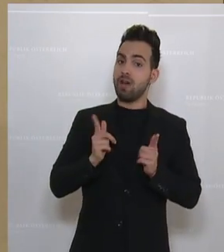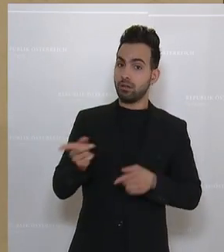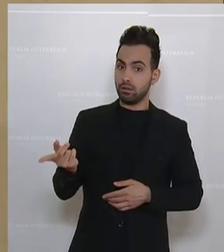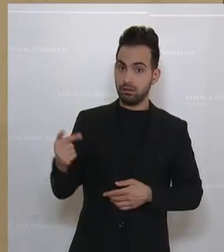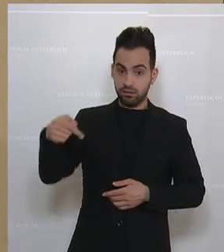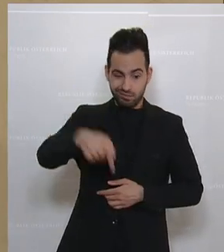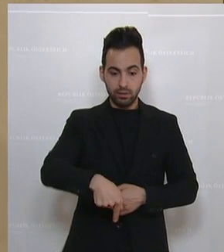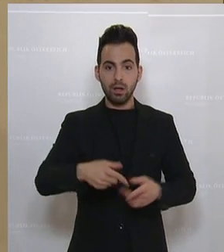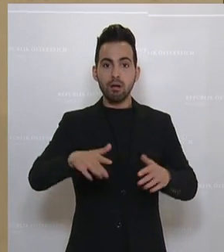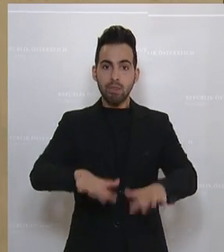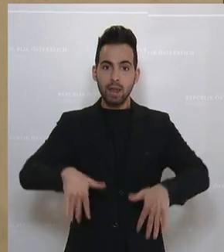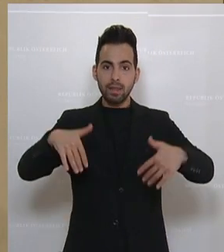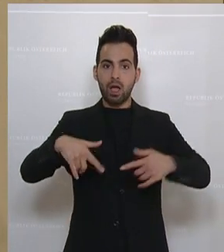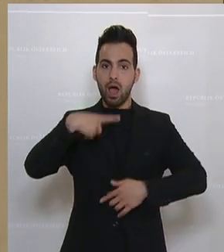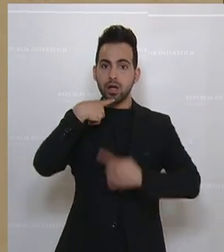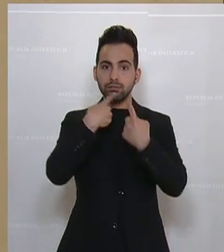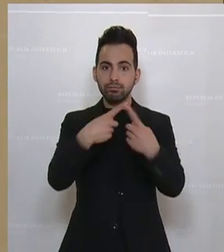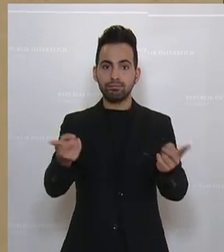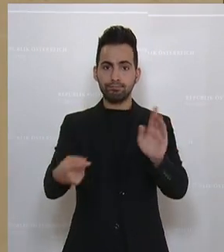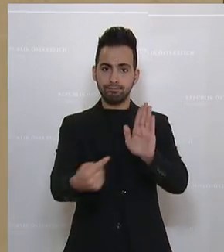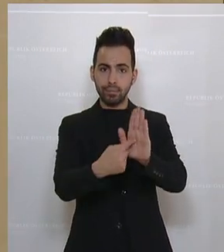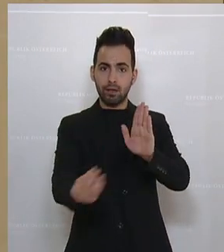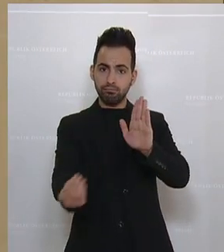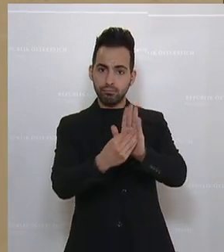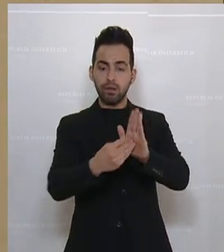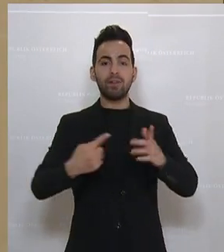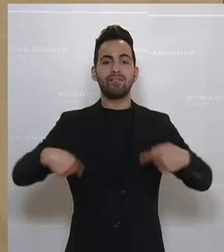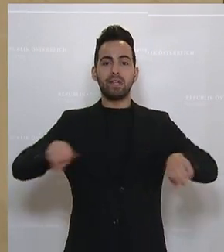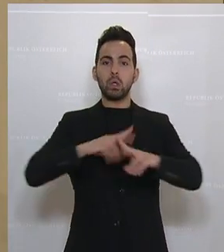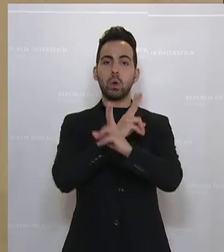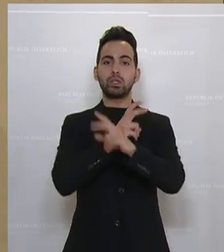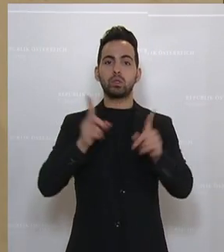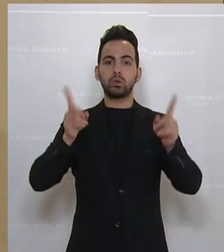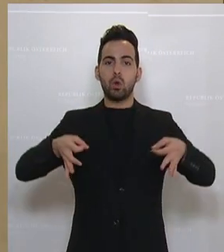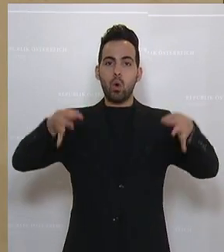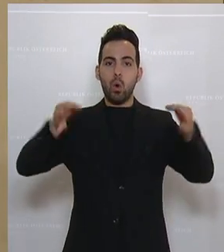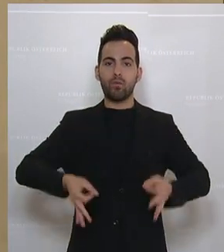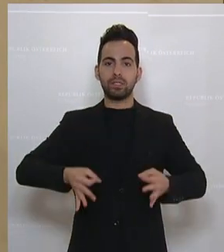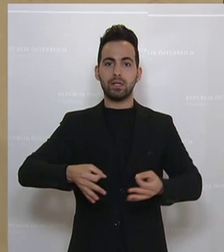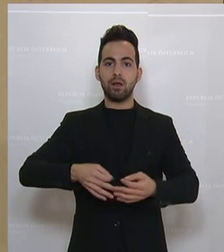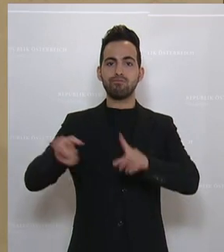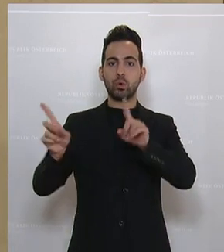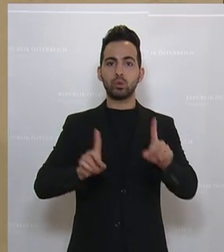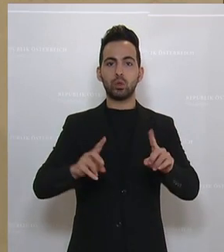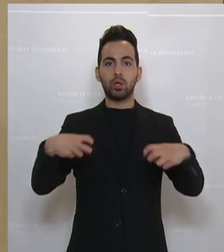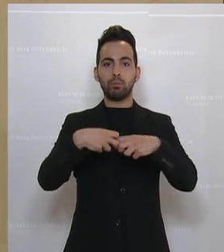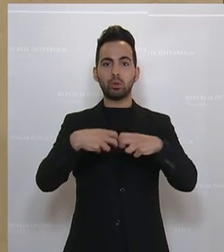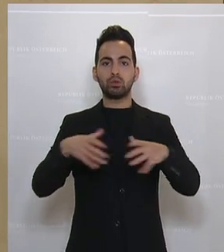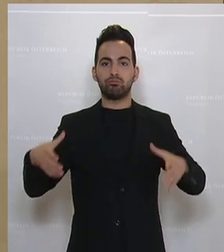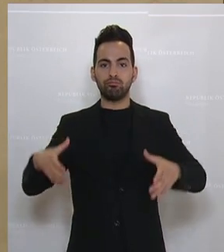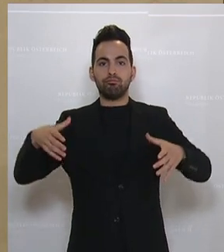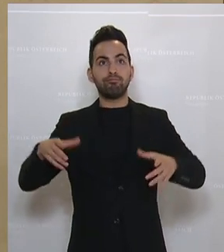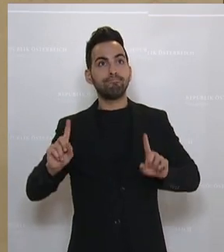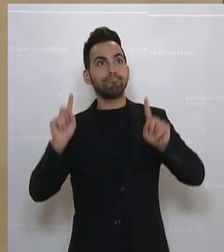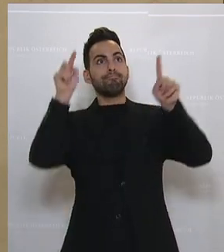parlamentarisch hier festmachen, dass Österreich dem auch offiziell, mit der offiziellen Position in Brüssel auftritt, dass wir diese